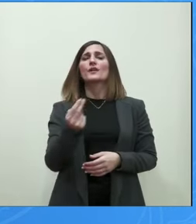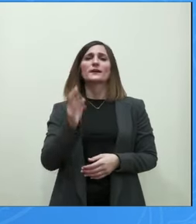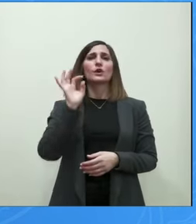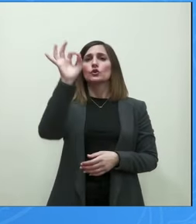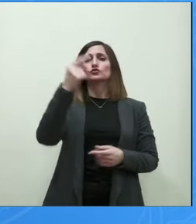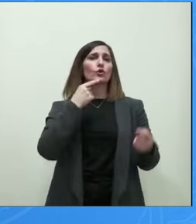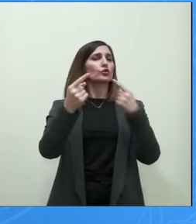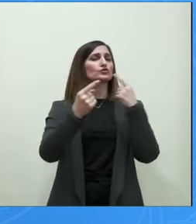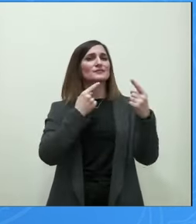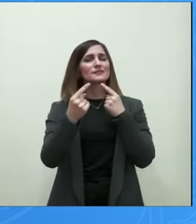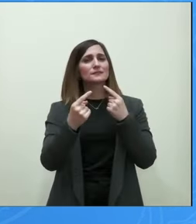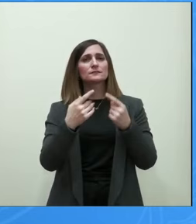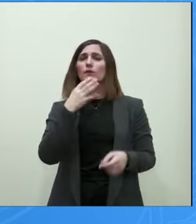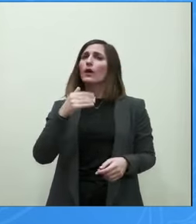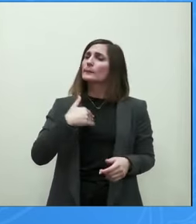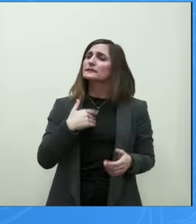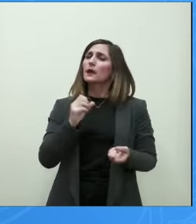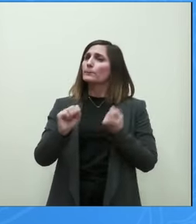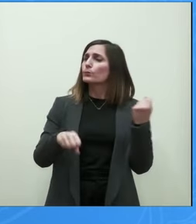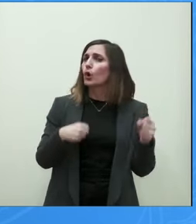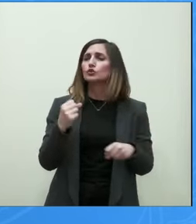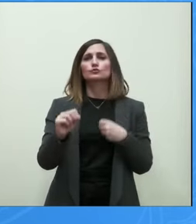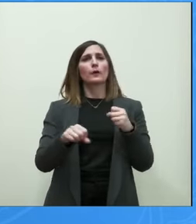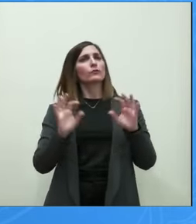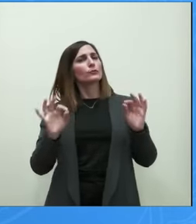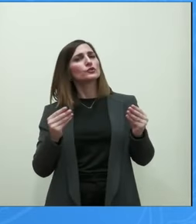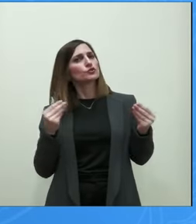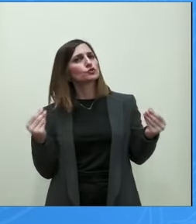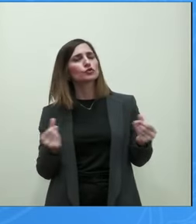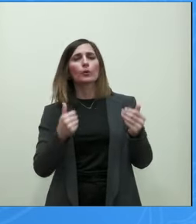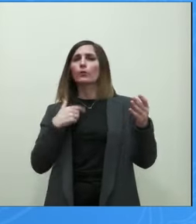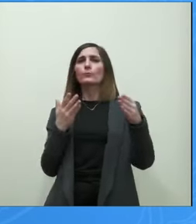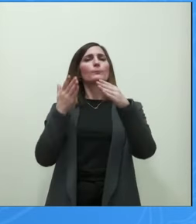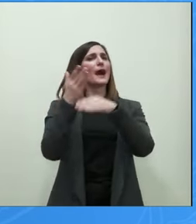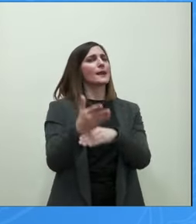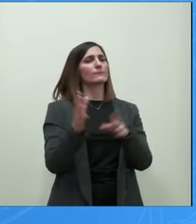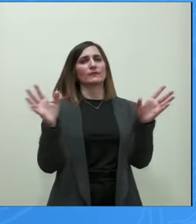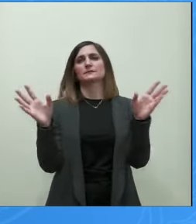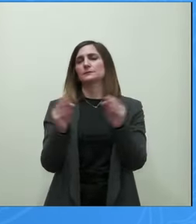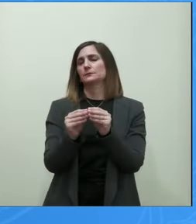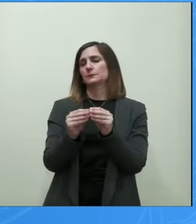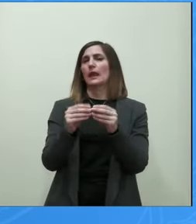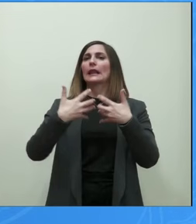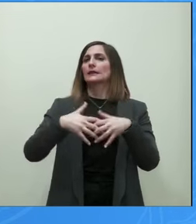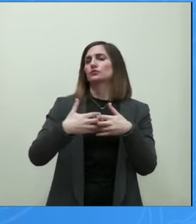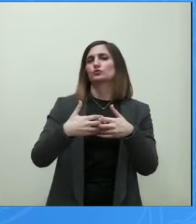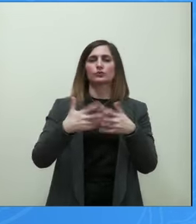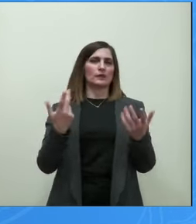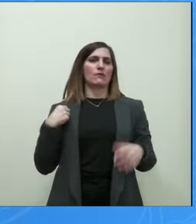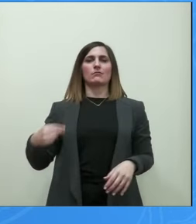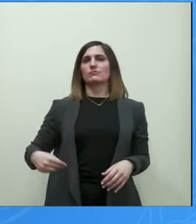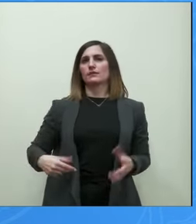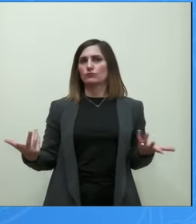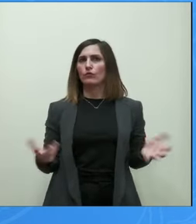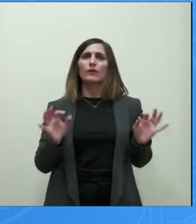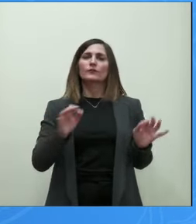Στην προσπάθεια να κάνουμε μια δημιουργική παρέμβαση στο Δημοτικό Συμβούλιο, στη λειτουργία του Δήμου και φυσικά ο